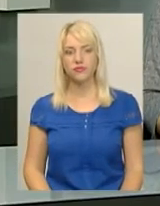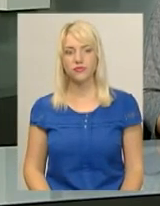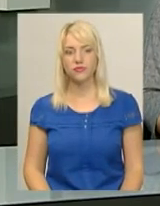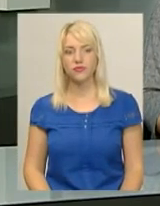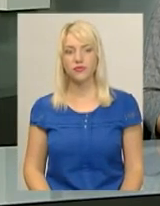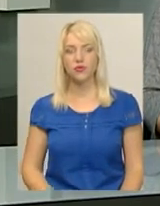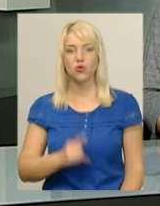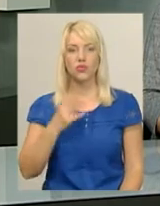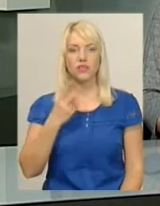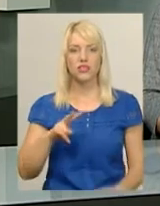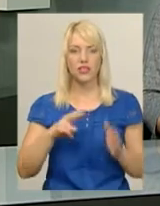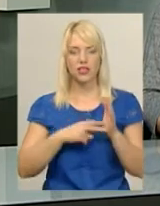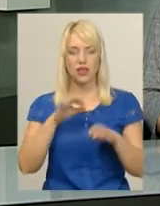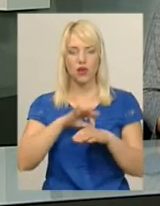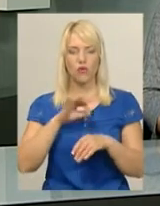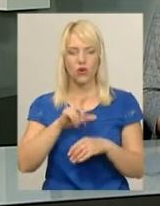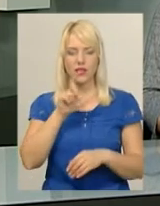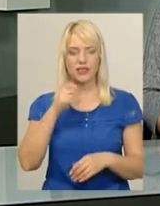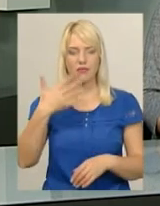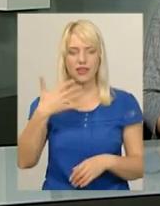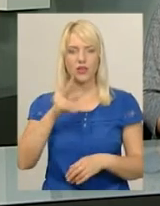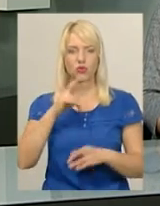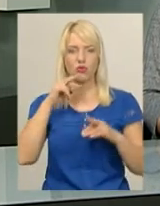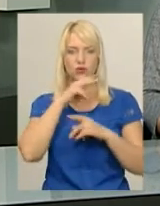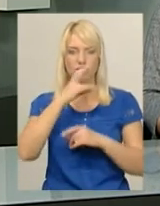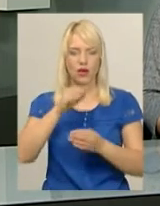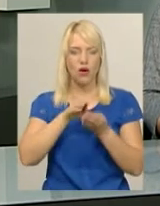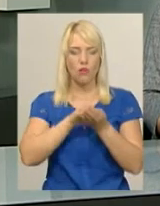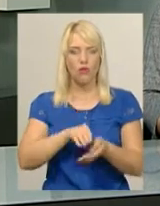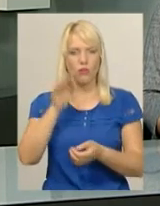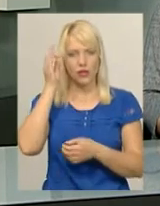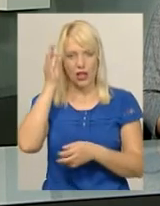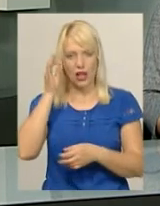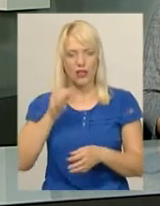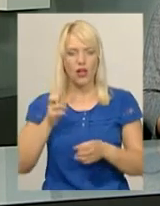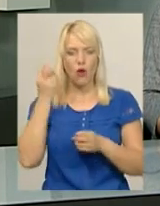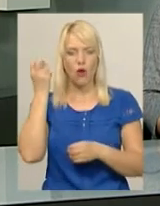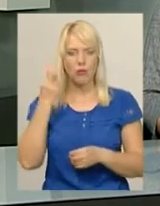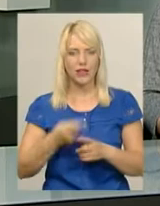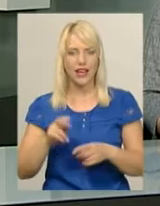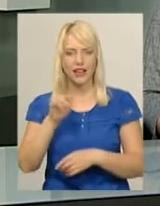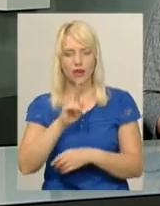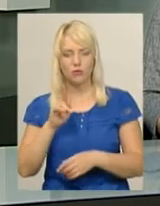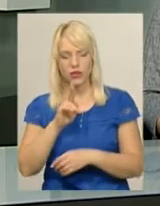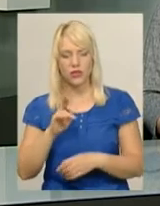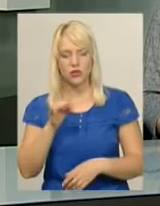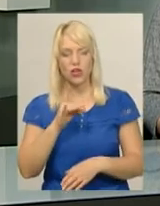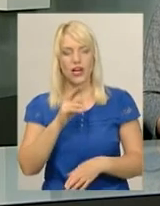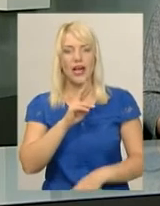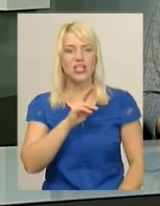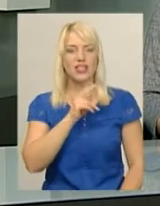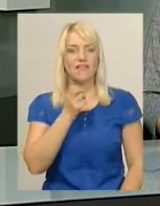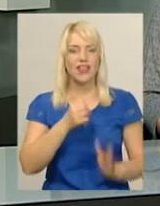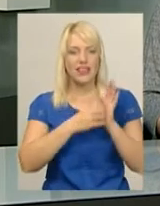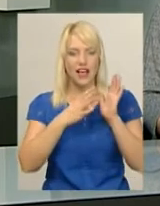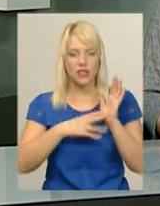У 27 хворих із 50, які утруїлися на поминальних обідах в Ярмолинецькому районі 19 червня, сьогодні, станом